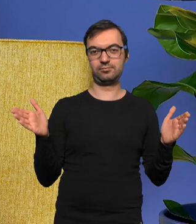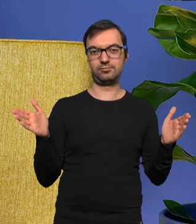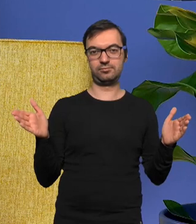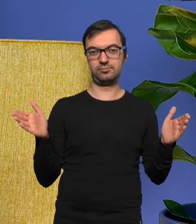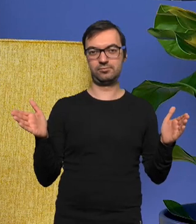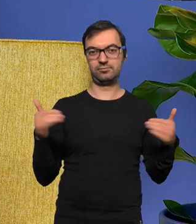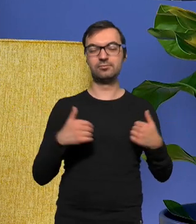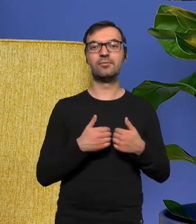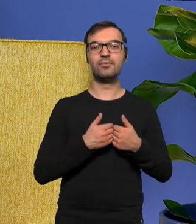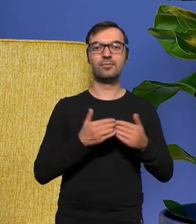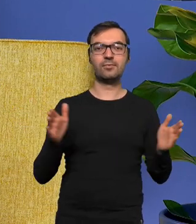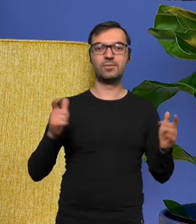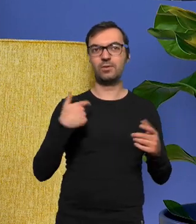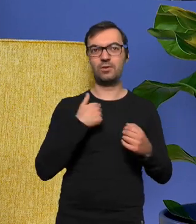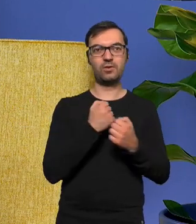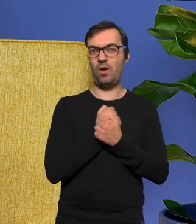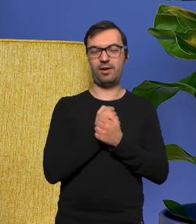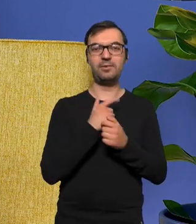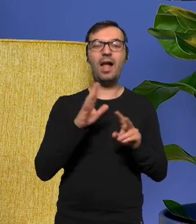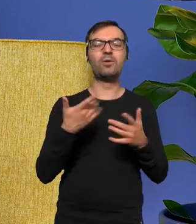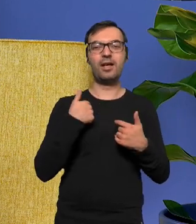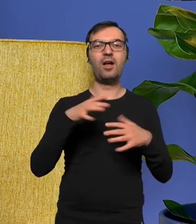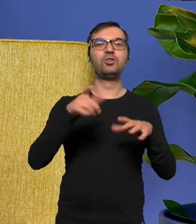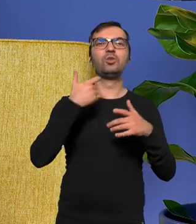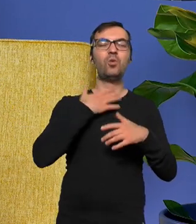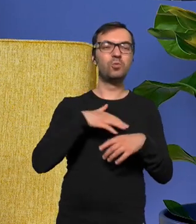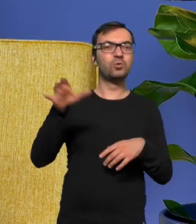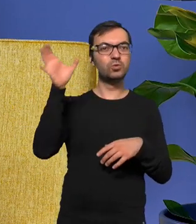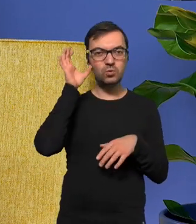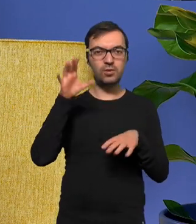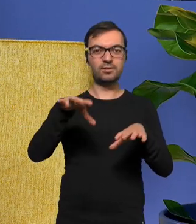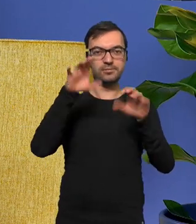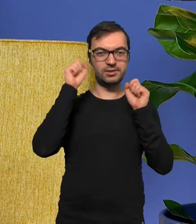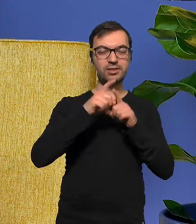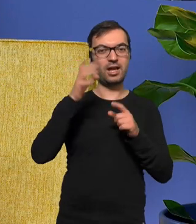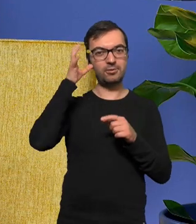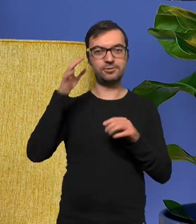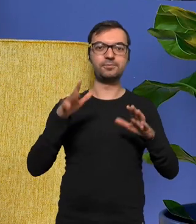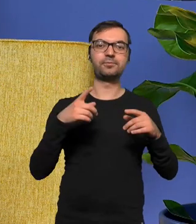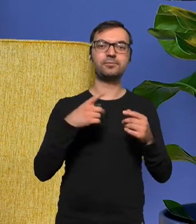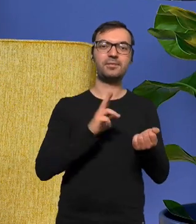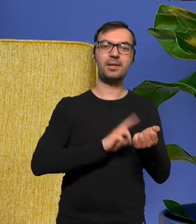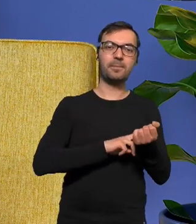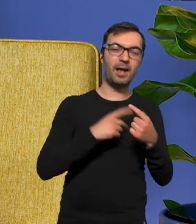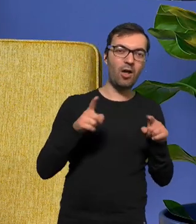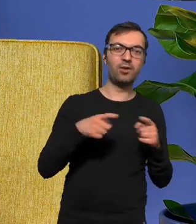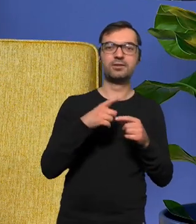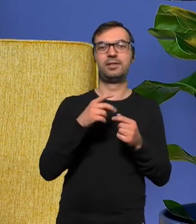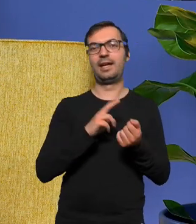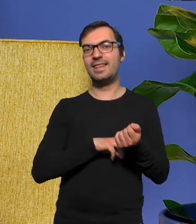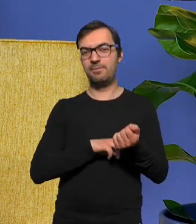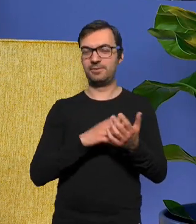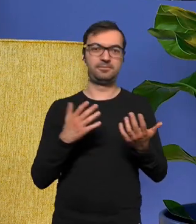na to co kocham jako odbiorca i jako twórca najbardziej w muzyce czyli melodii i melodia i